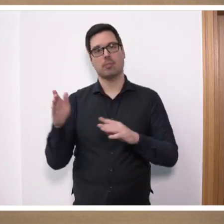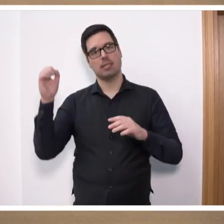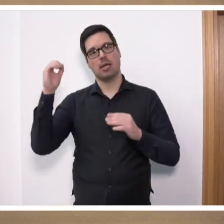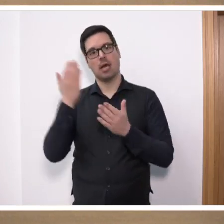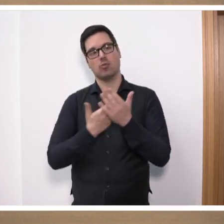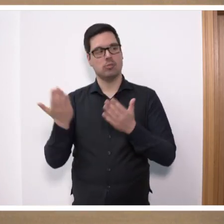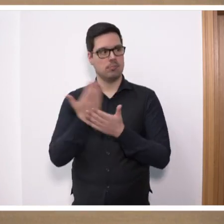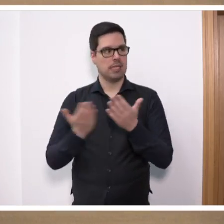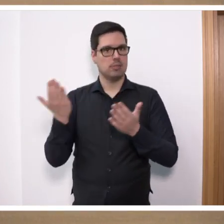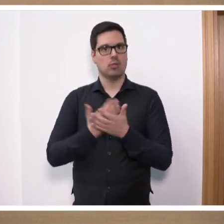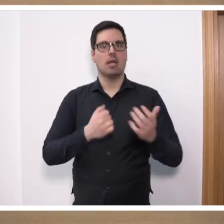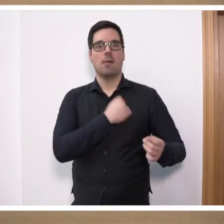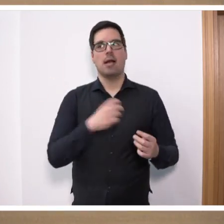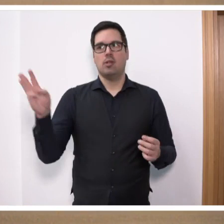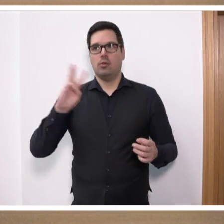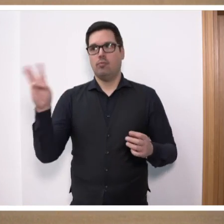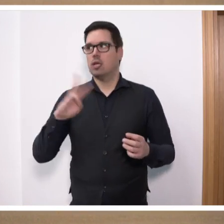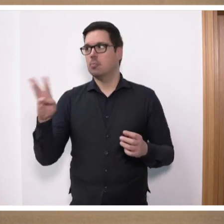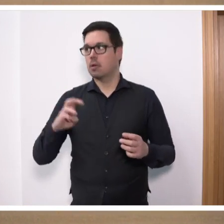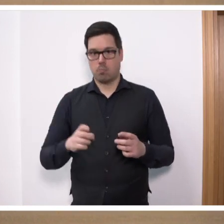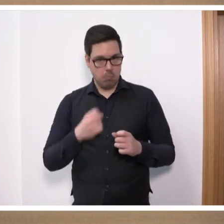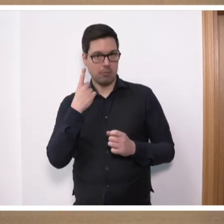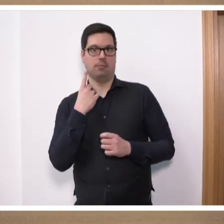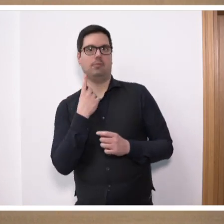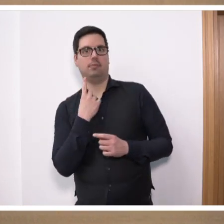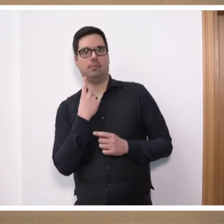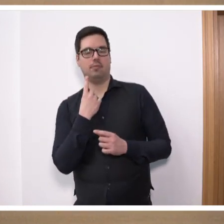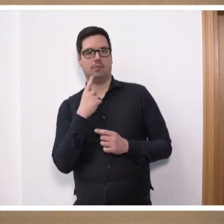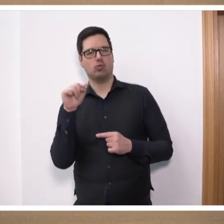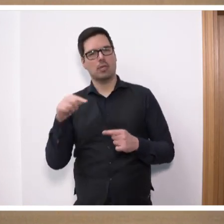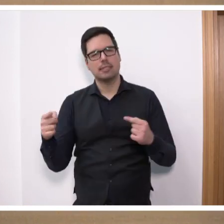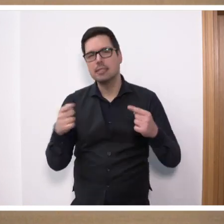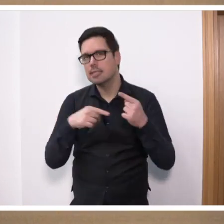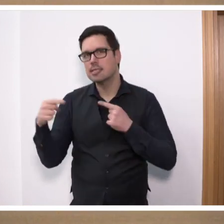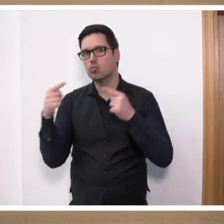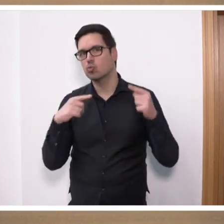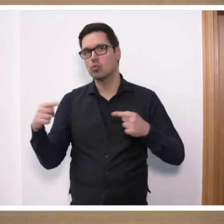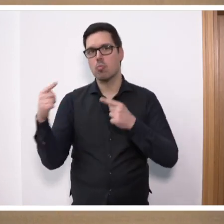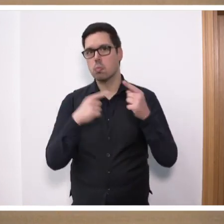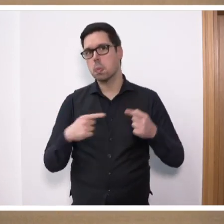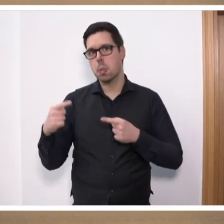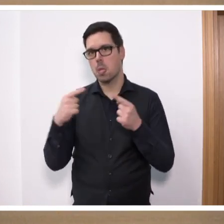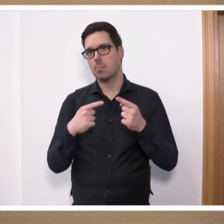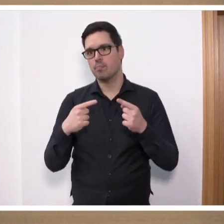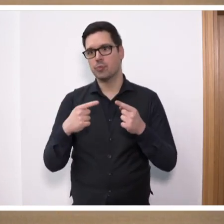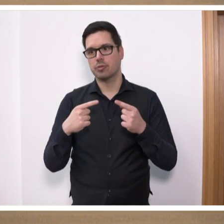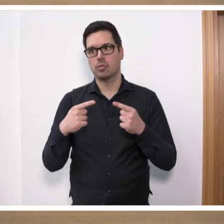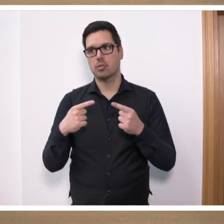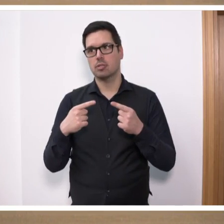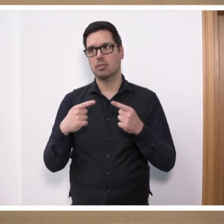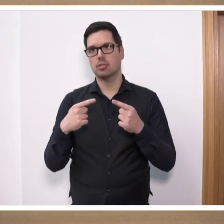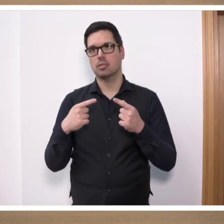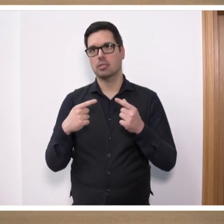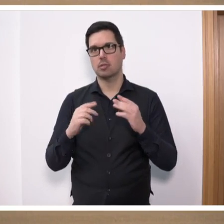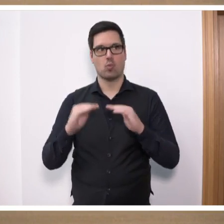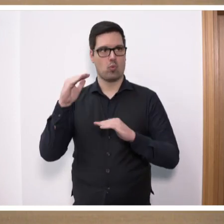meine zweite Ausbildung in Baden-Württemberg, habe ich gestaunt, dass es dort eine Diskussion gab, ob man den Unterricht in Schwäbisch durchführt oder